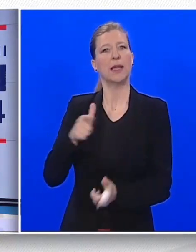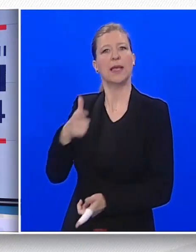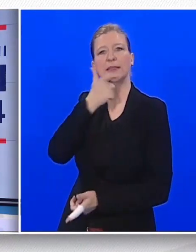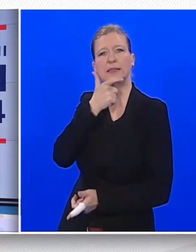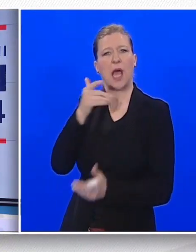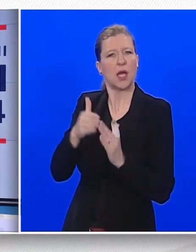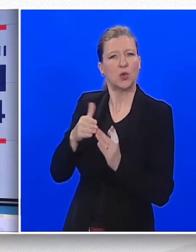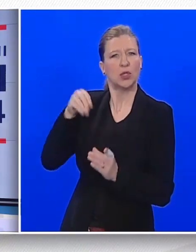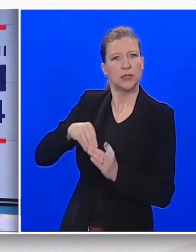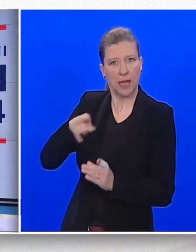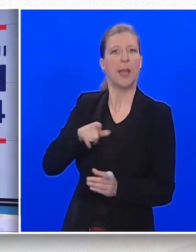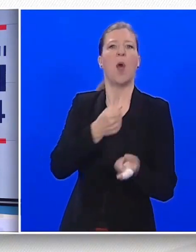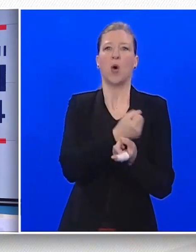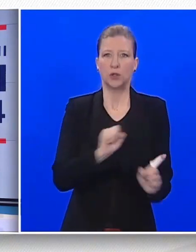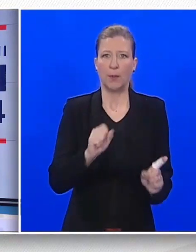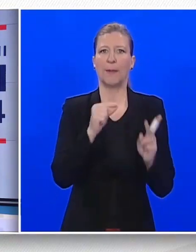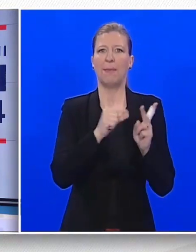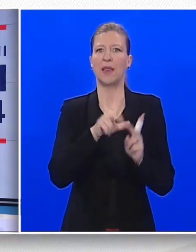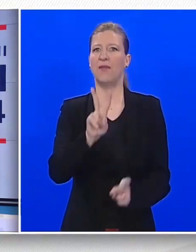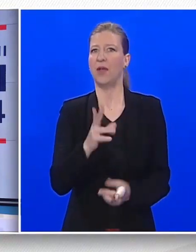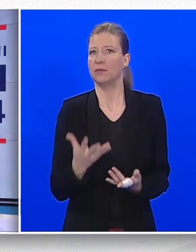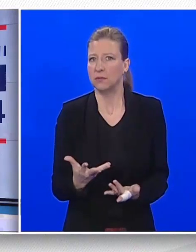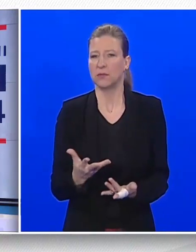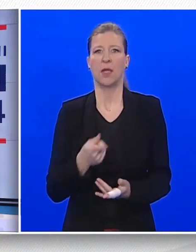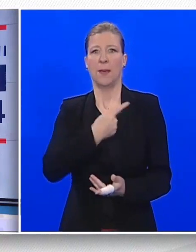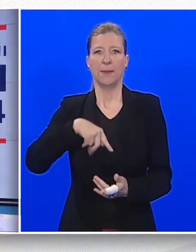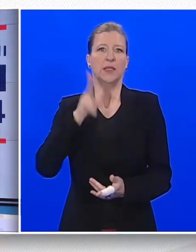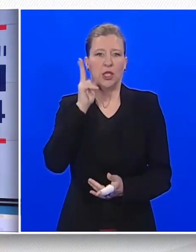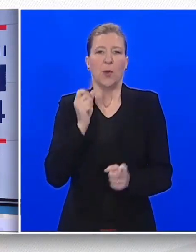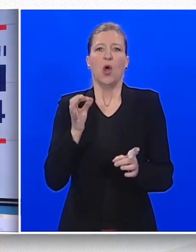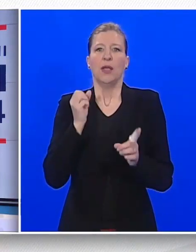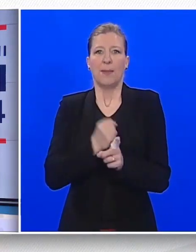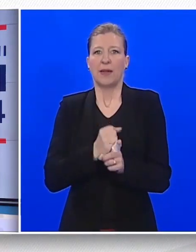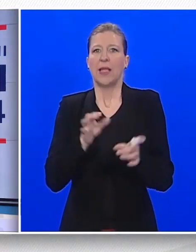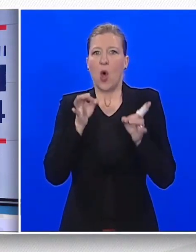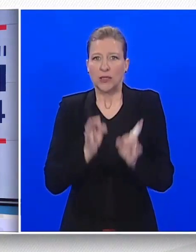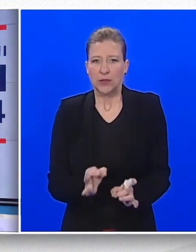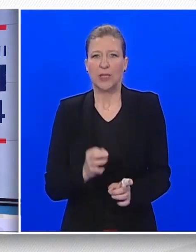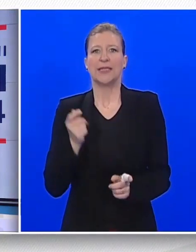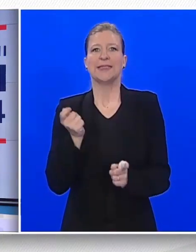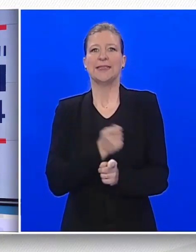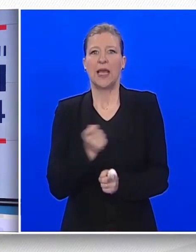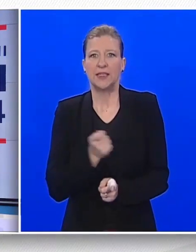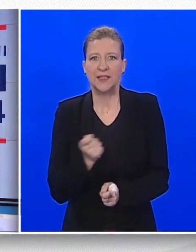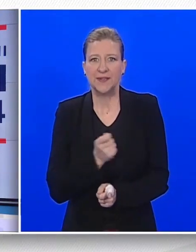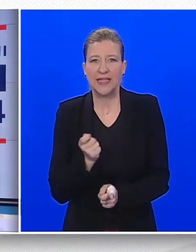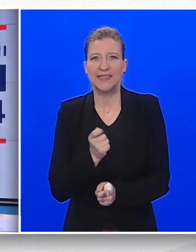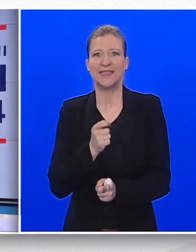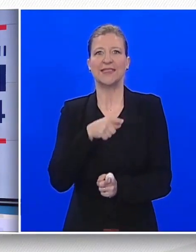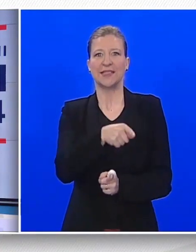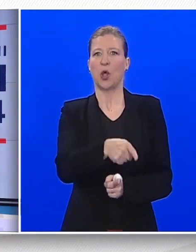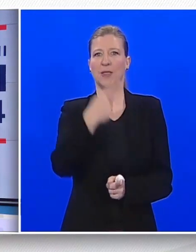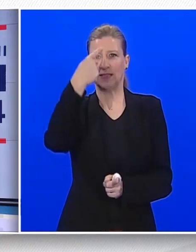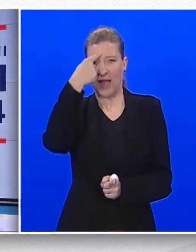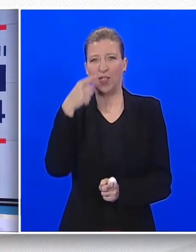Mi to možemo učiniti i tako da osiguramo servise za mlade obitelji, da osiguramo vrtičko mjesto za svako dijete,